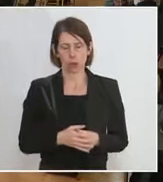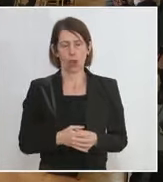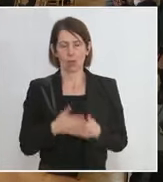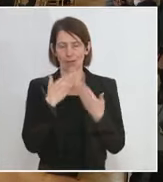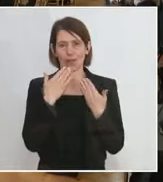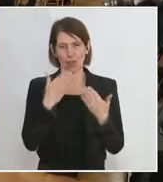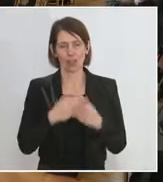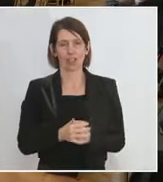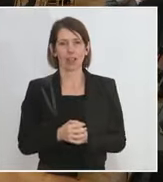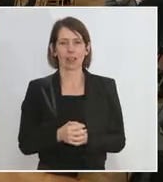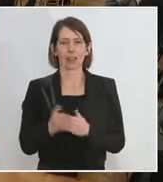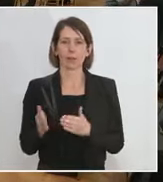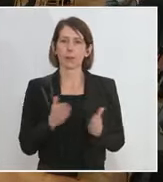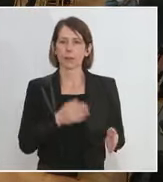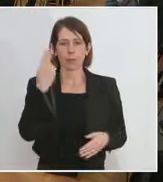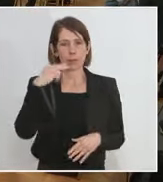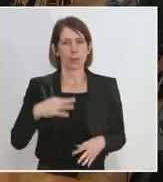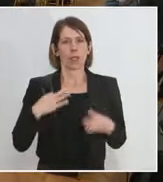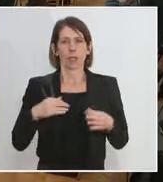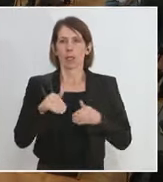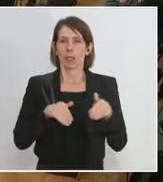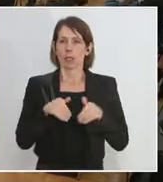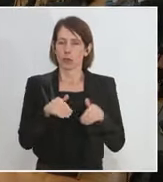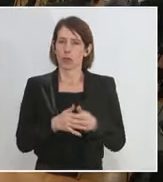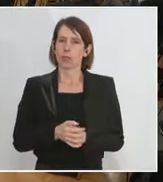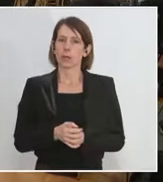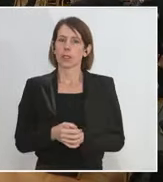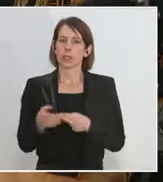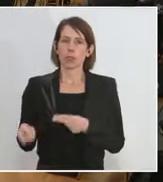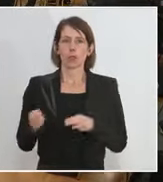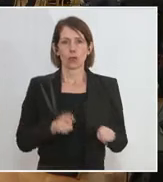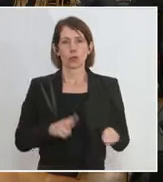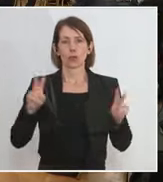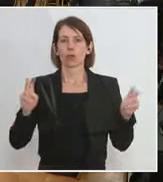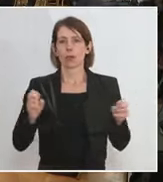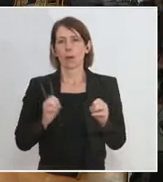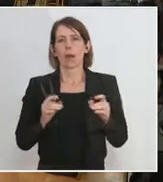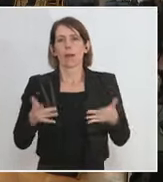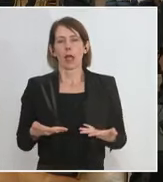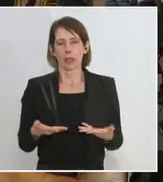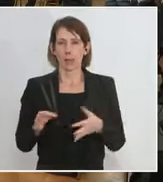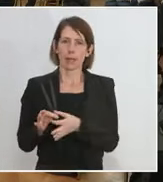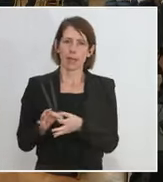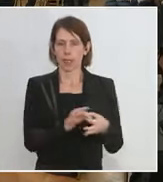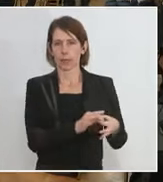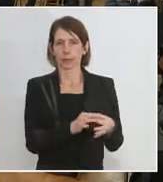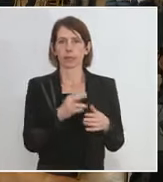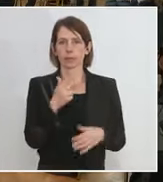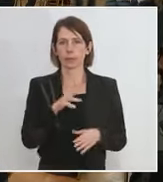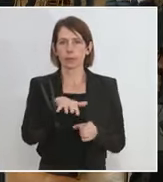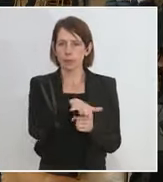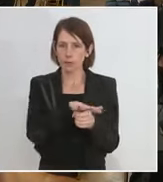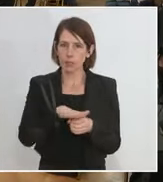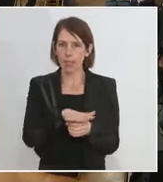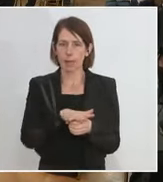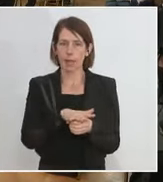Dankeschön. Herr Gesundheitsminister, bitte sehr. Ja, und zurück zum Schluss zur Pandemie als solches und zu den drei Bereichen, auf